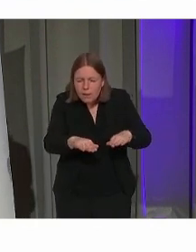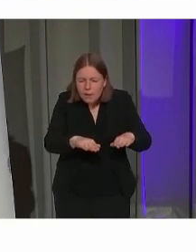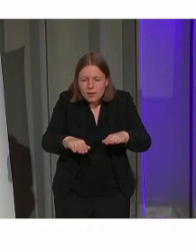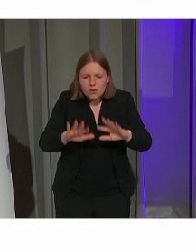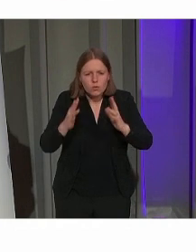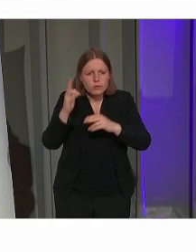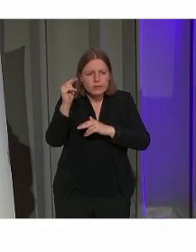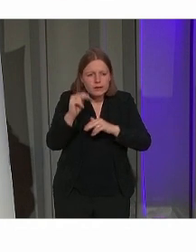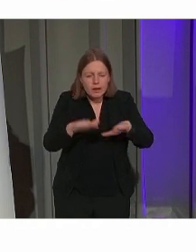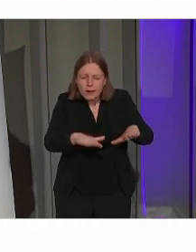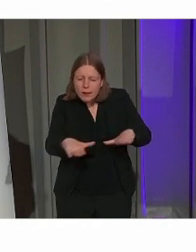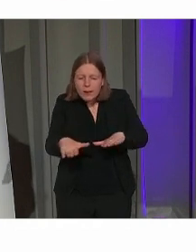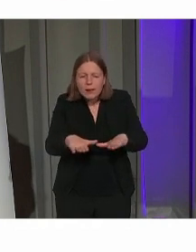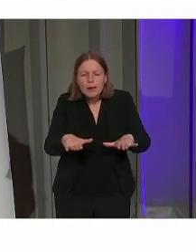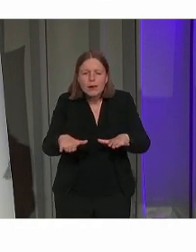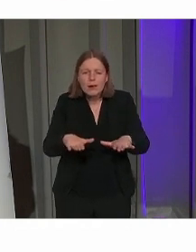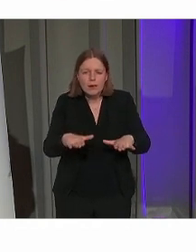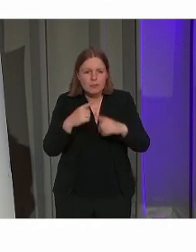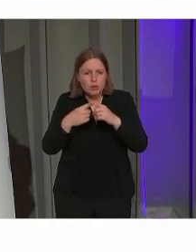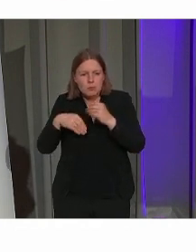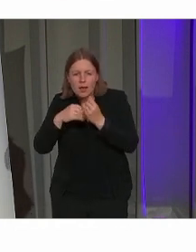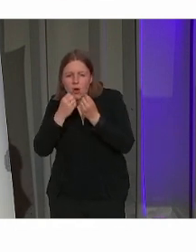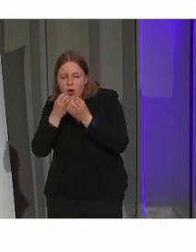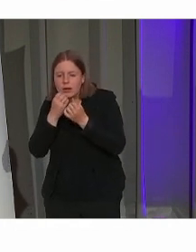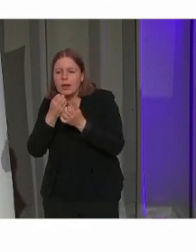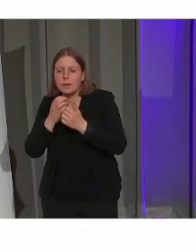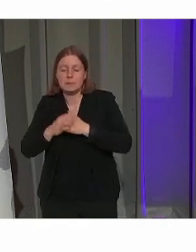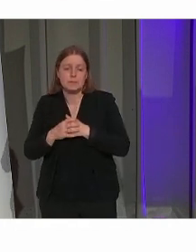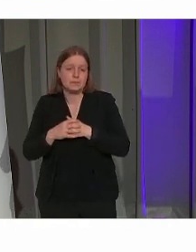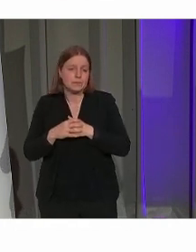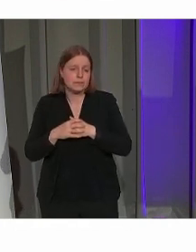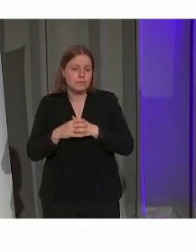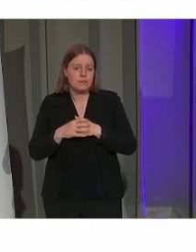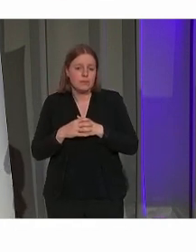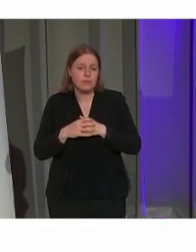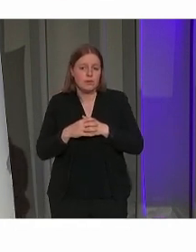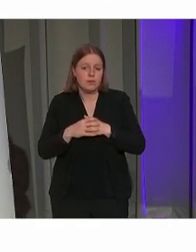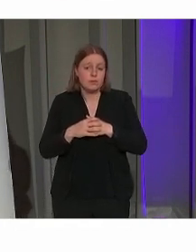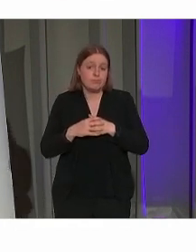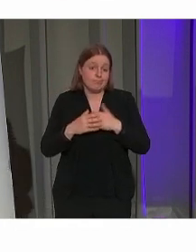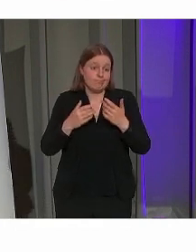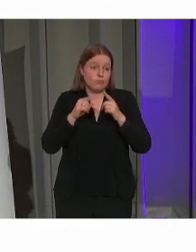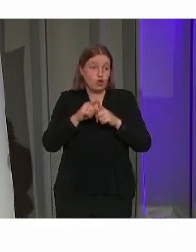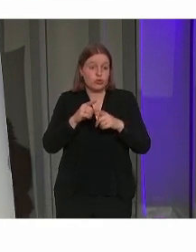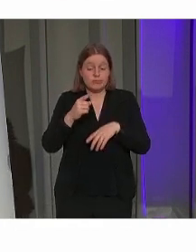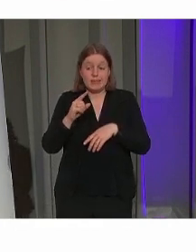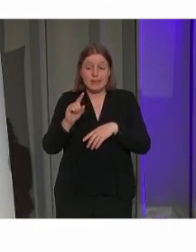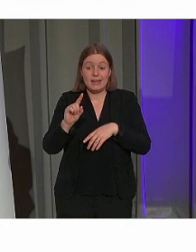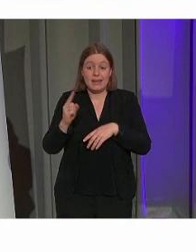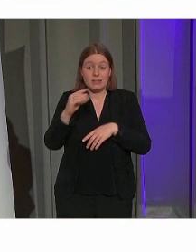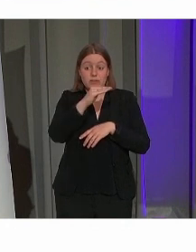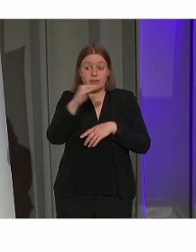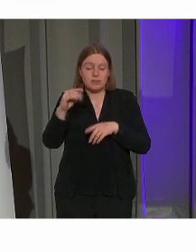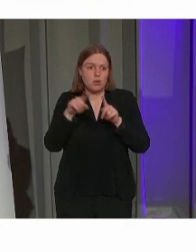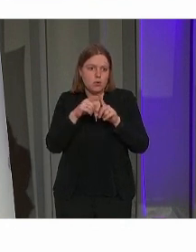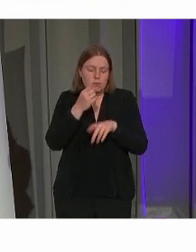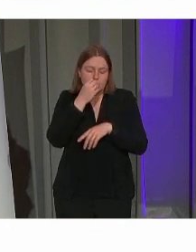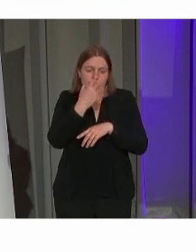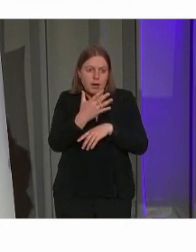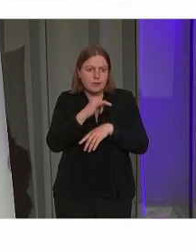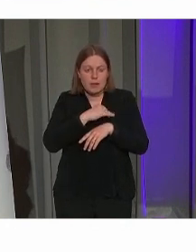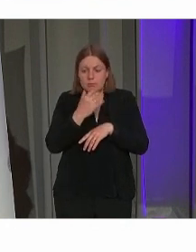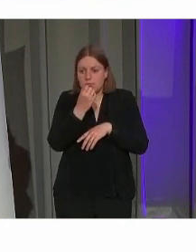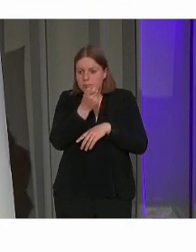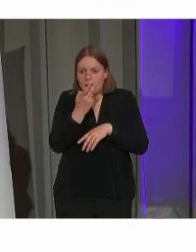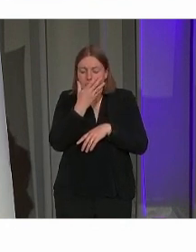schilderij met de nodige duining op. Tegelijk ook daar, ook op de eerste verdieping, is de Hofkamer een heel mooie plek met een aantal historische